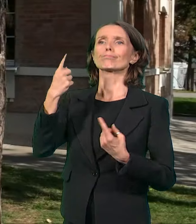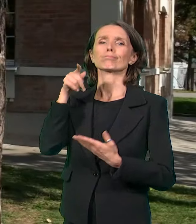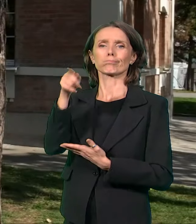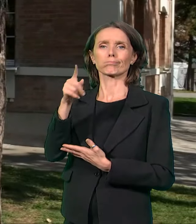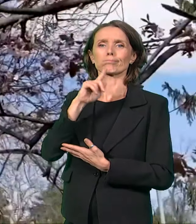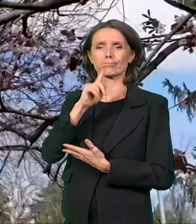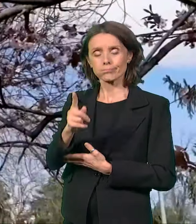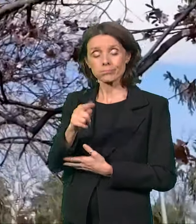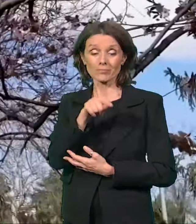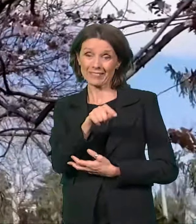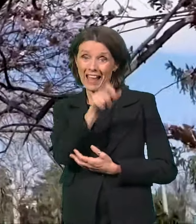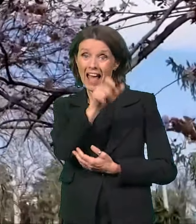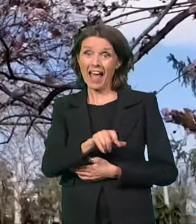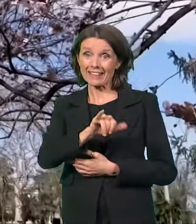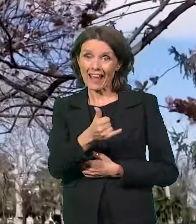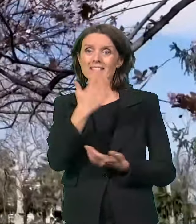Jensena u Njurku.